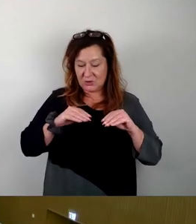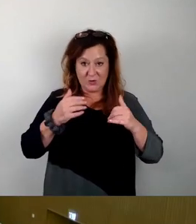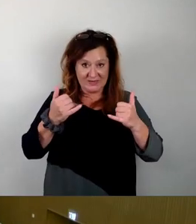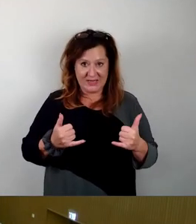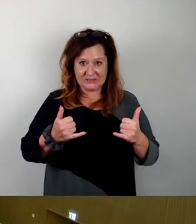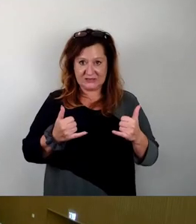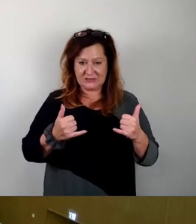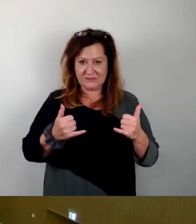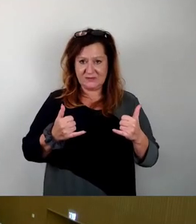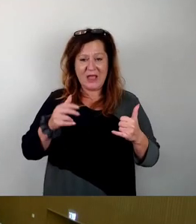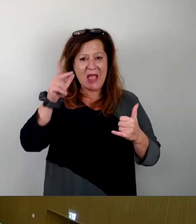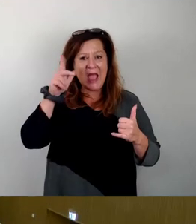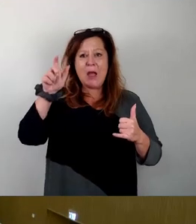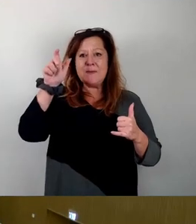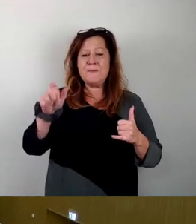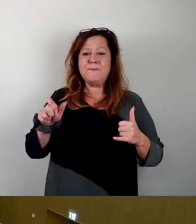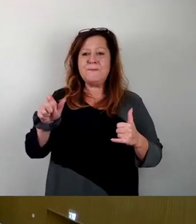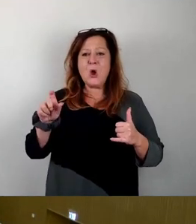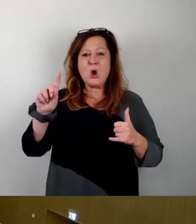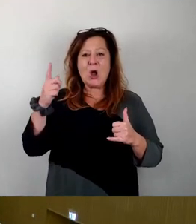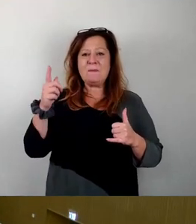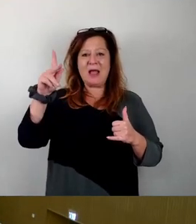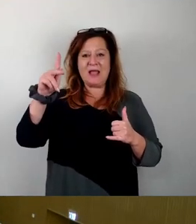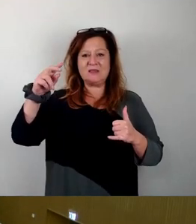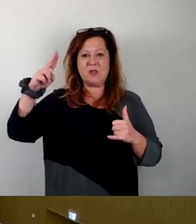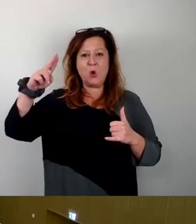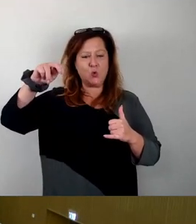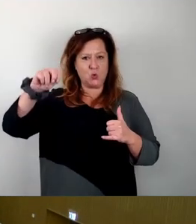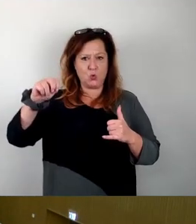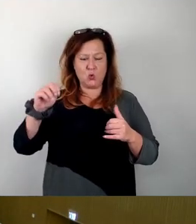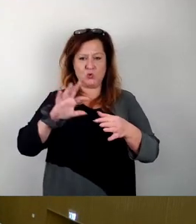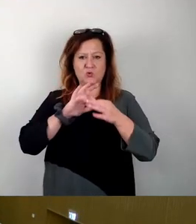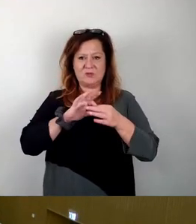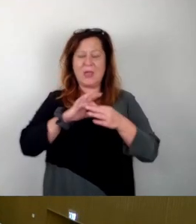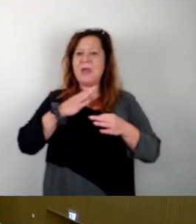Bürgermeister Kühn noch mal zu den Fragen von Herrn Dresd hören und dann in die Abstimmung gehen.